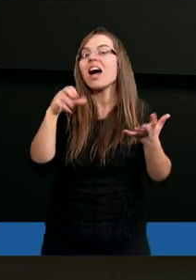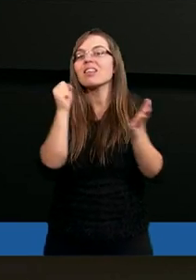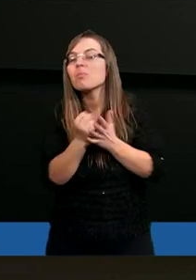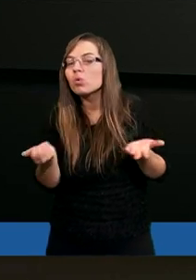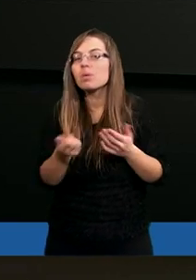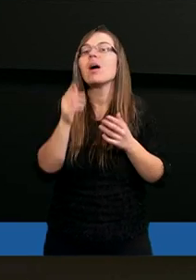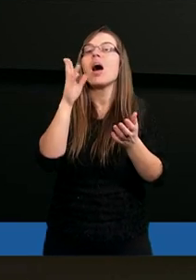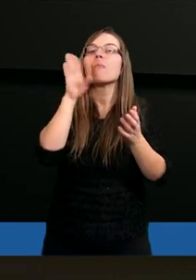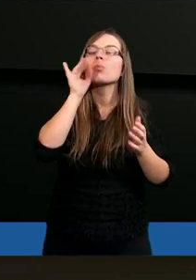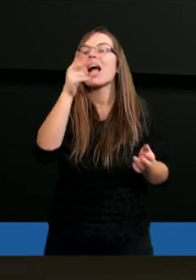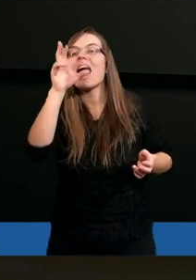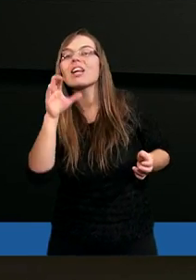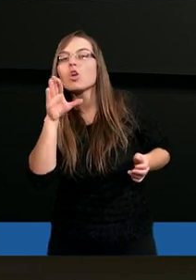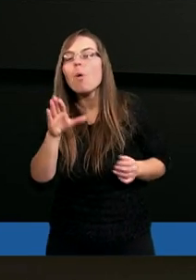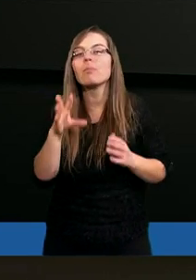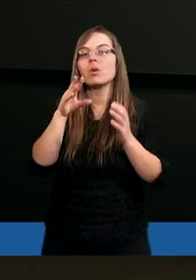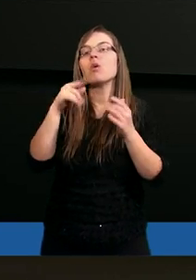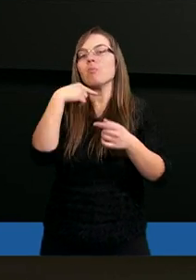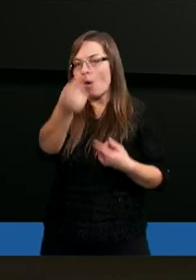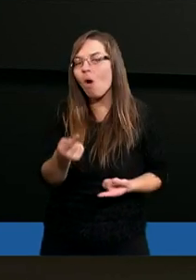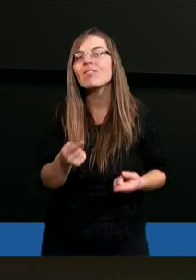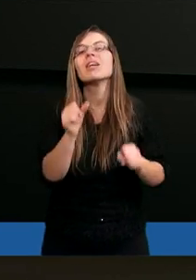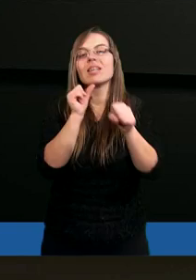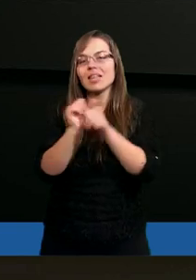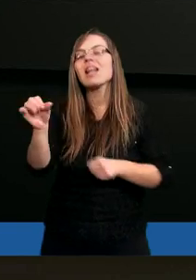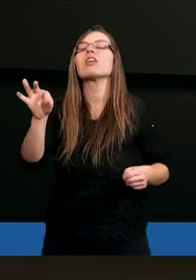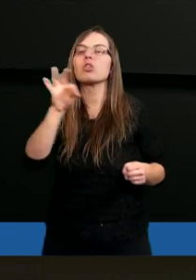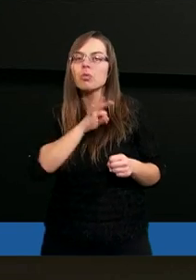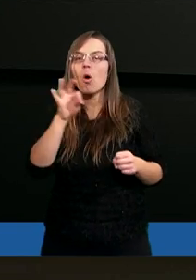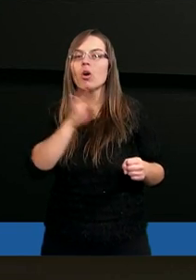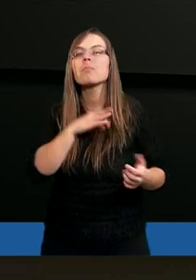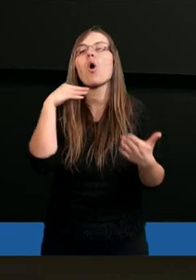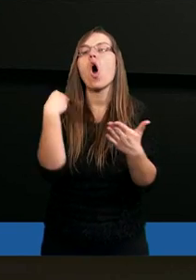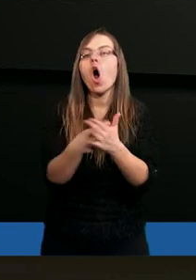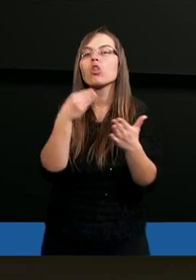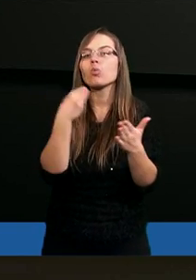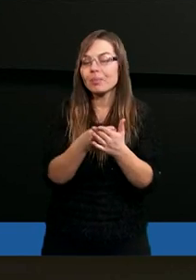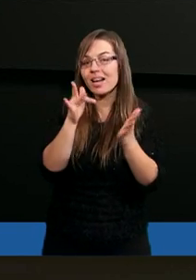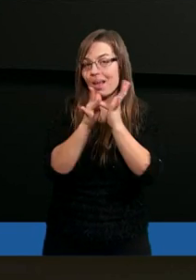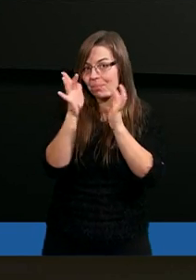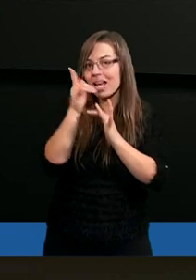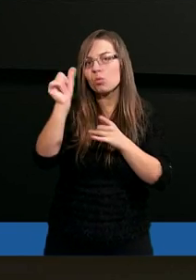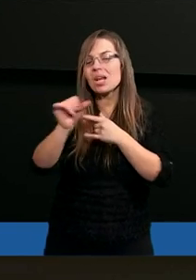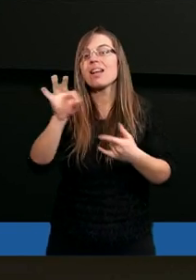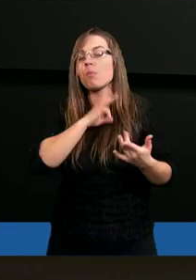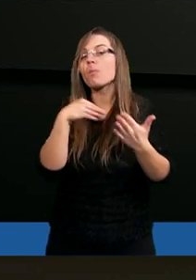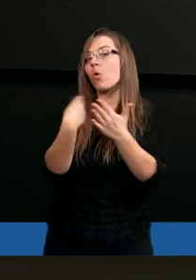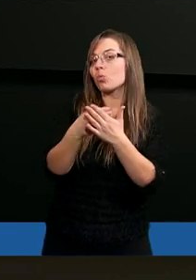podobnie jak Hiob powie jesteś moim odkupicielem, jesteś moim